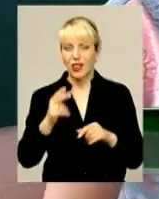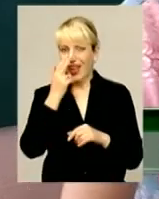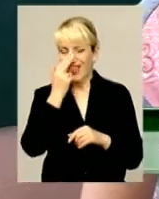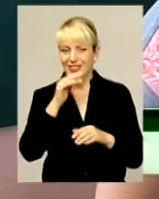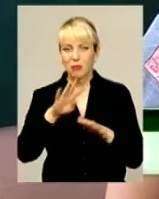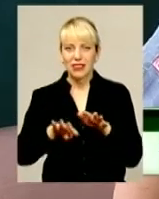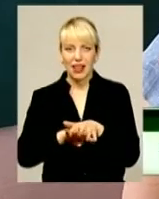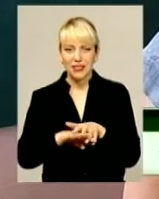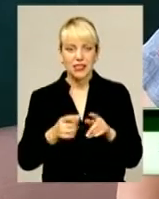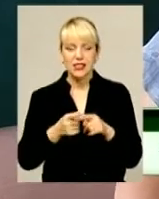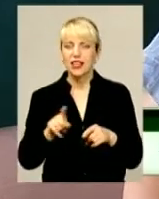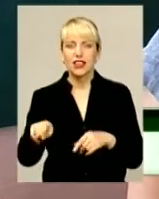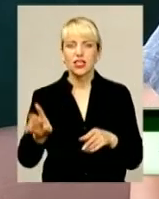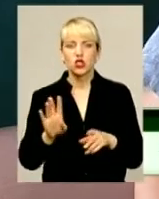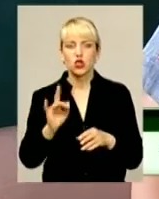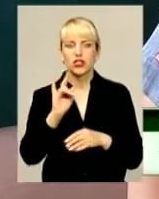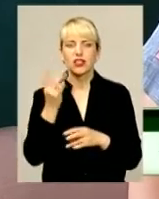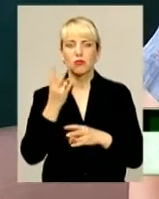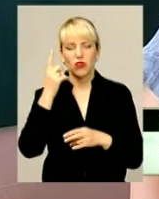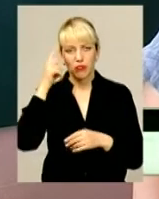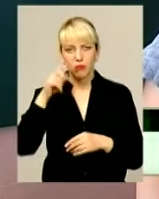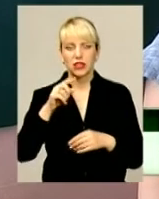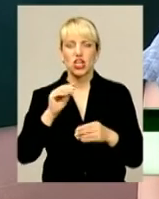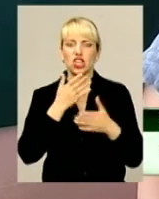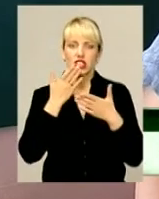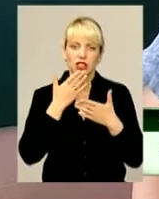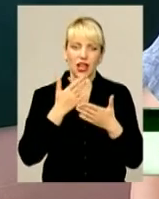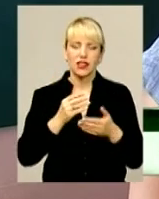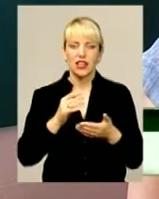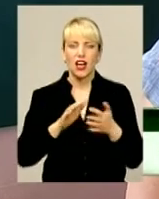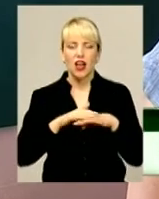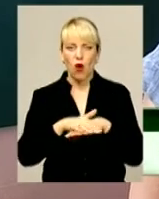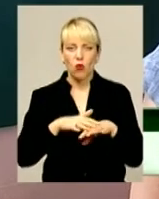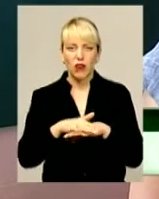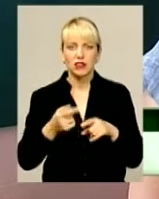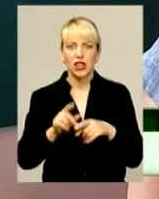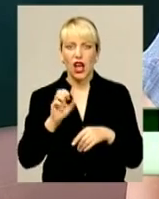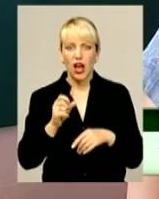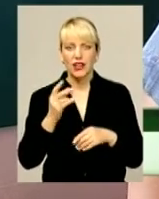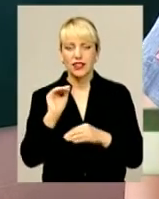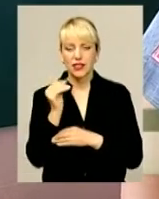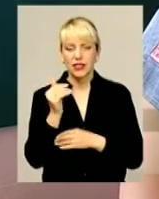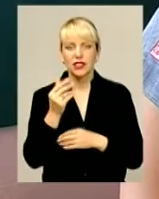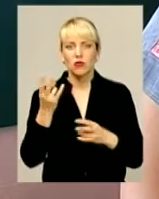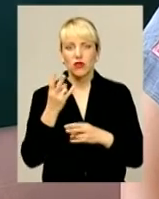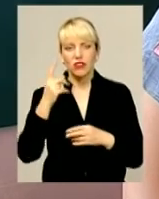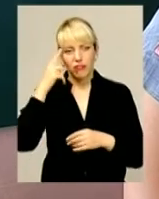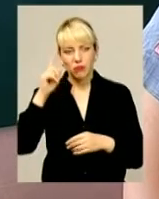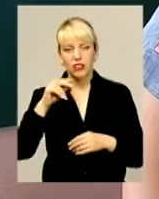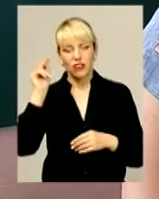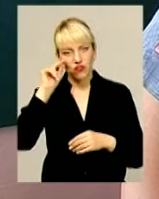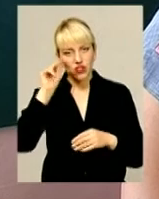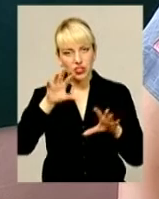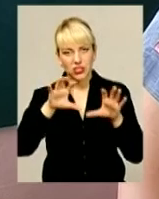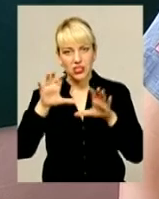що дитина має вміти читати, писати, рахувати, та адаптація – це повинна дитина вміти вчитися, вміти все